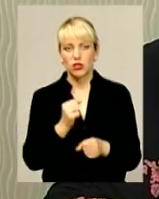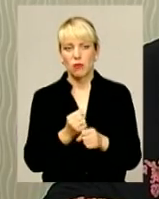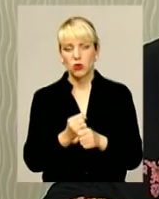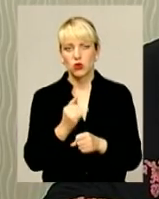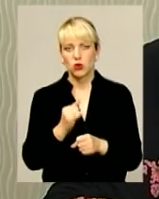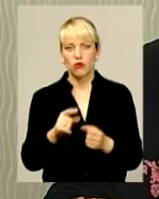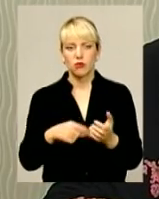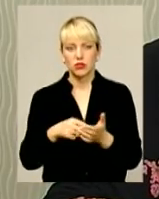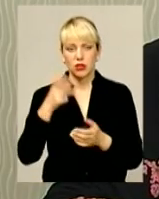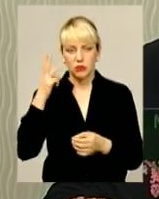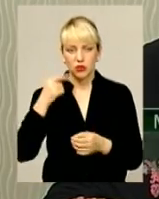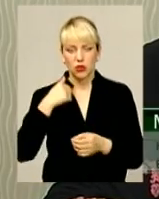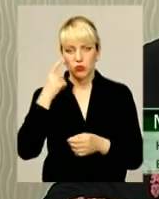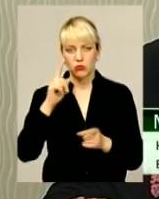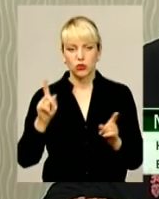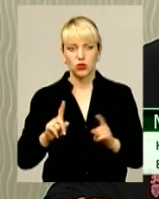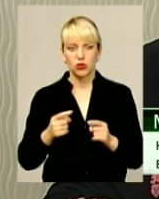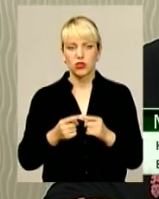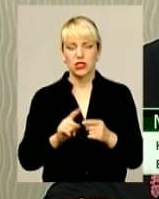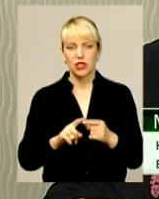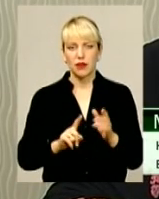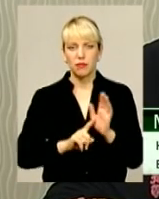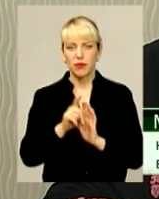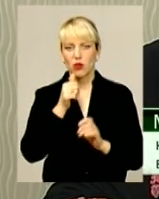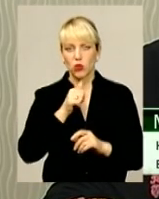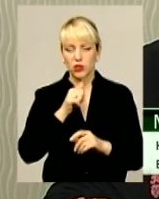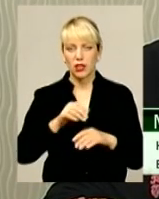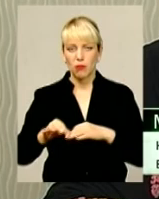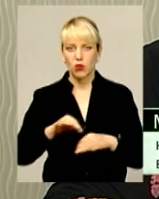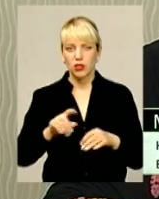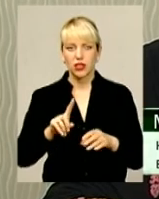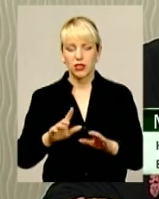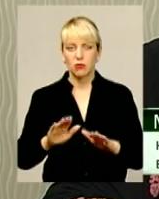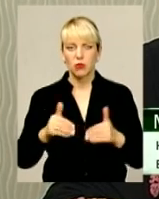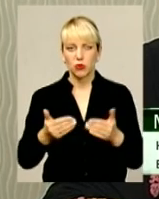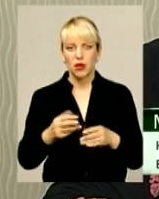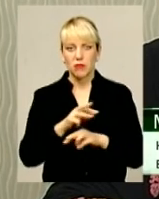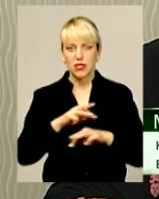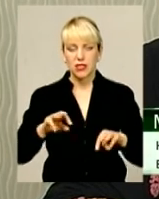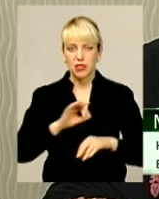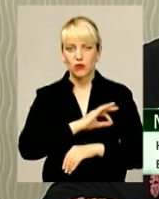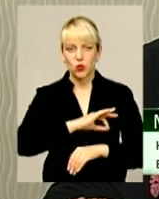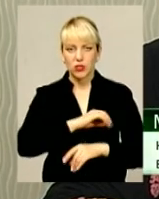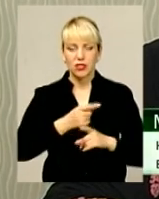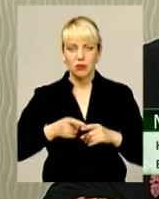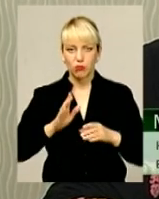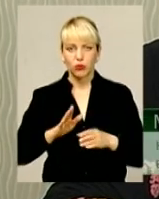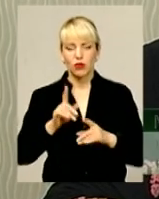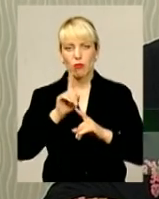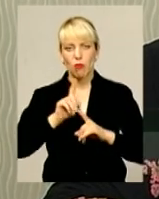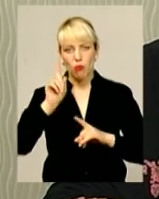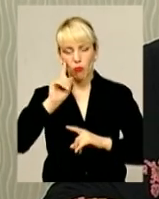Я так думаю, що і цей пілотний проєкт, який зараз пропонує Міністерство юстиції, також він набуде певної